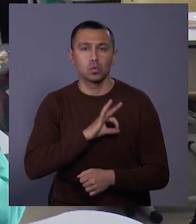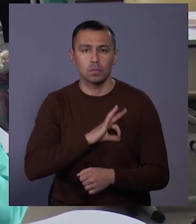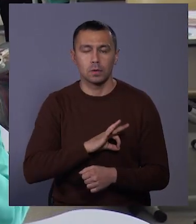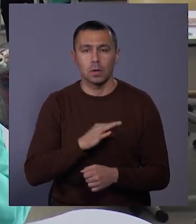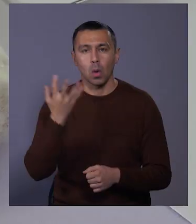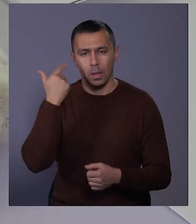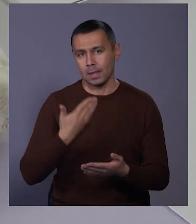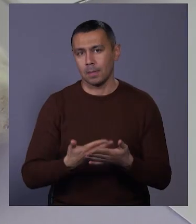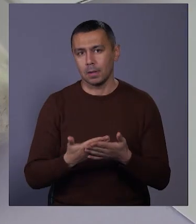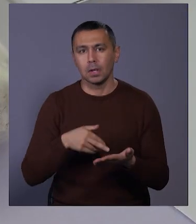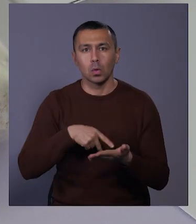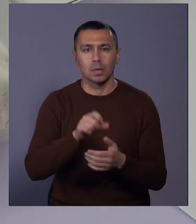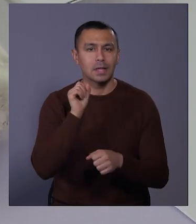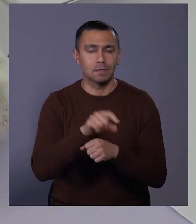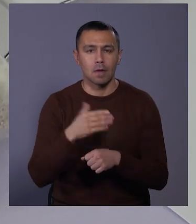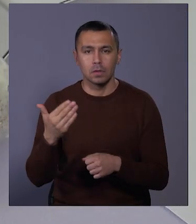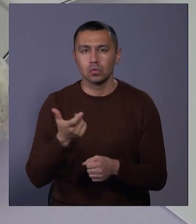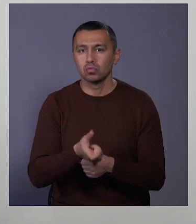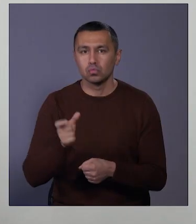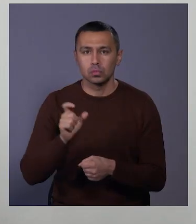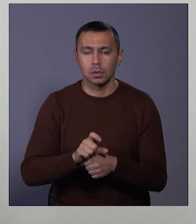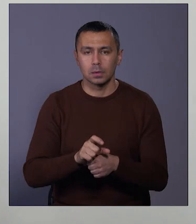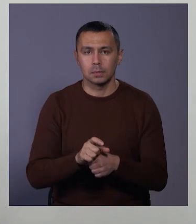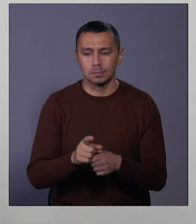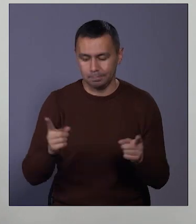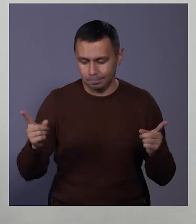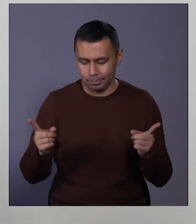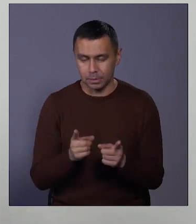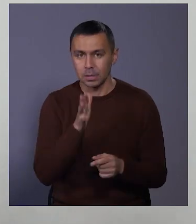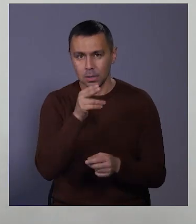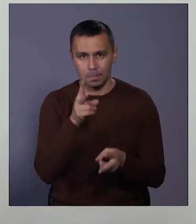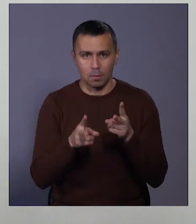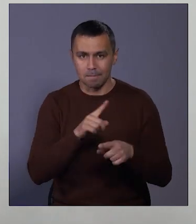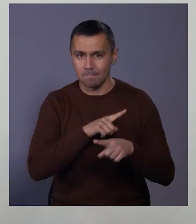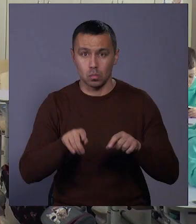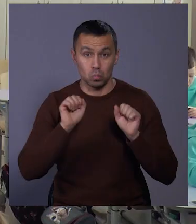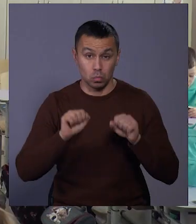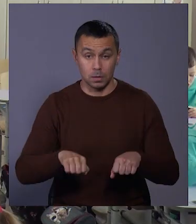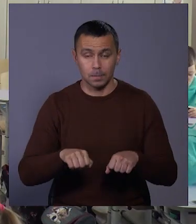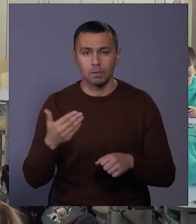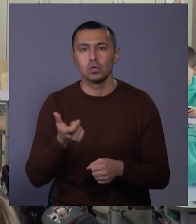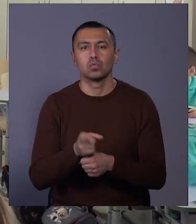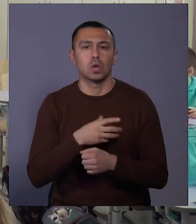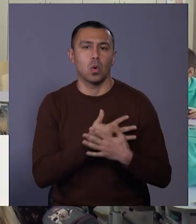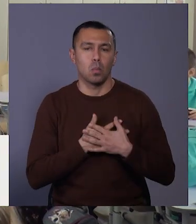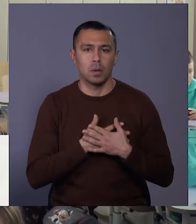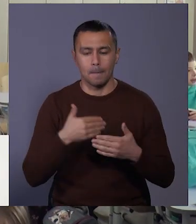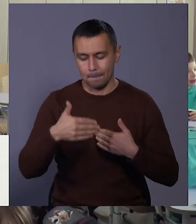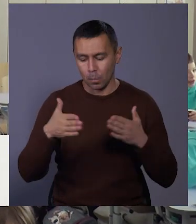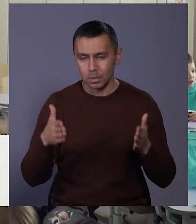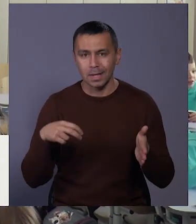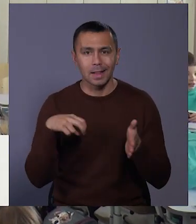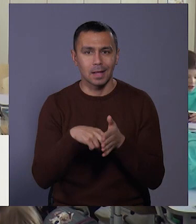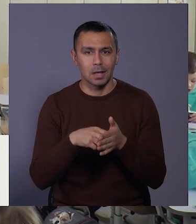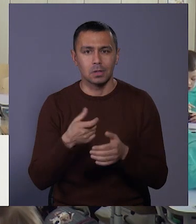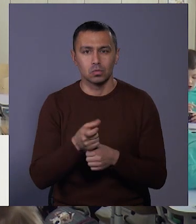каші, коли, наприклад, йдуть на завдання. Вони їм дуже скорочують час в приготуванні якоїсь їжі. Вони дуже люблять посилки якісь, вони